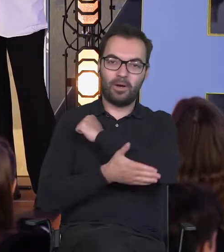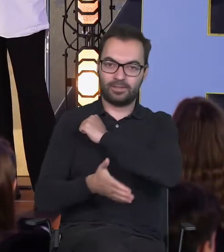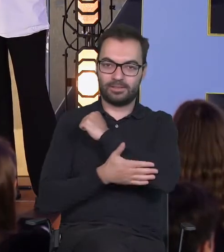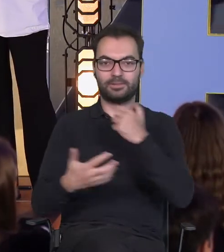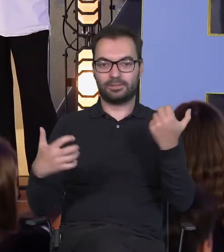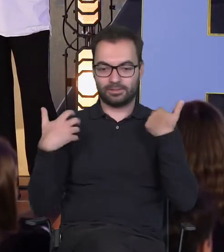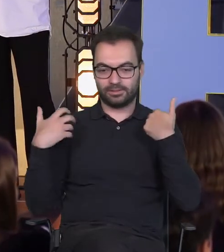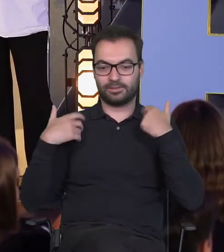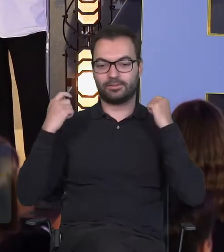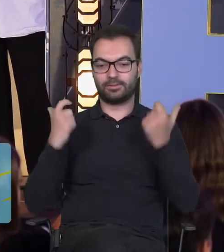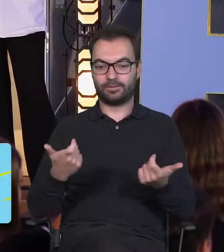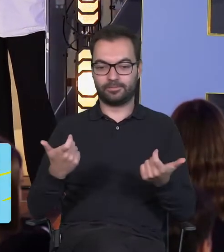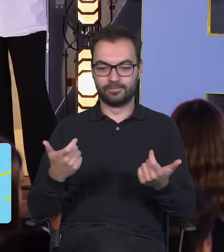życia?